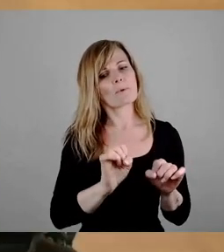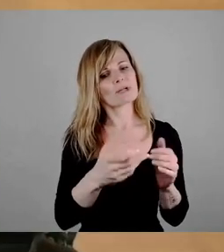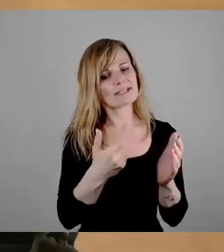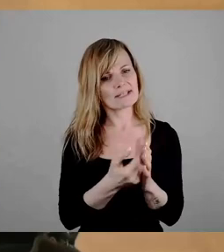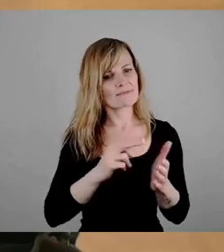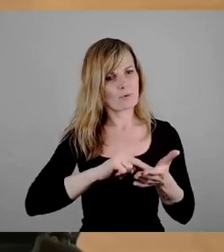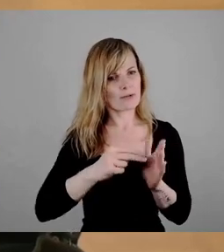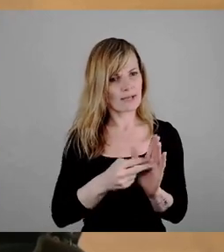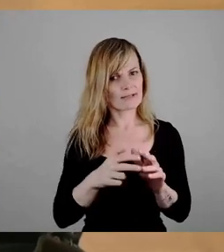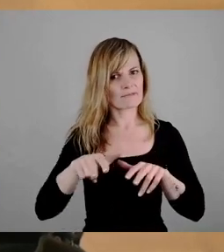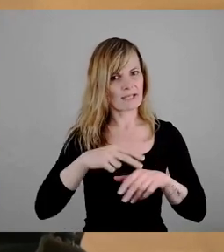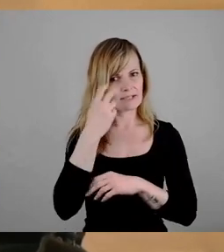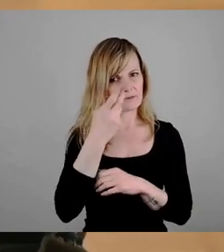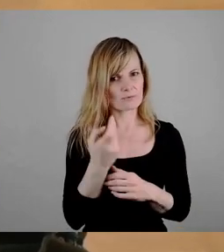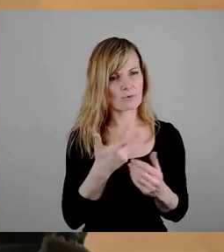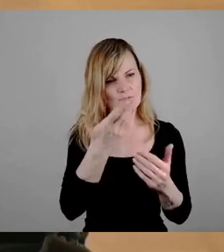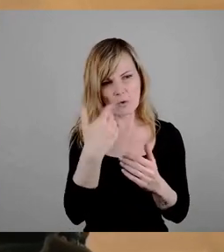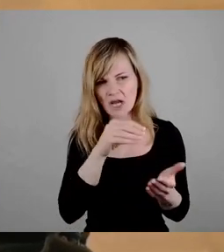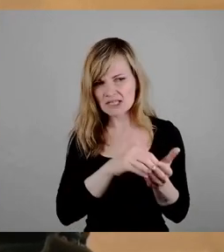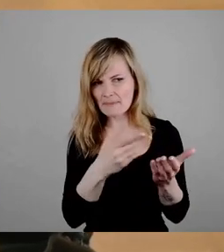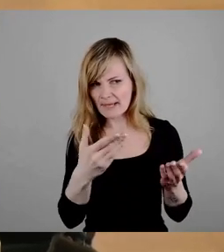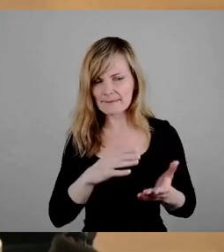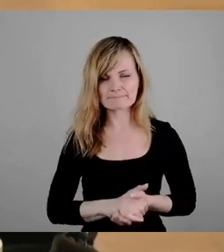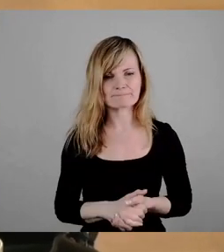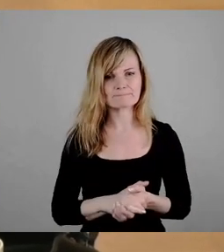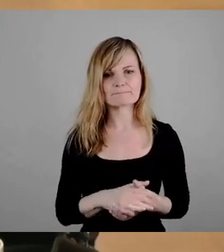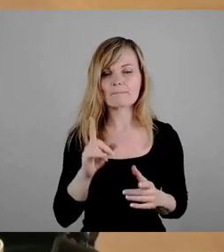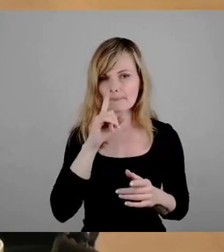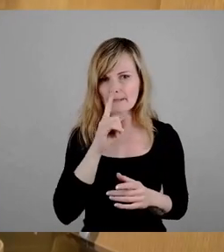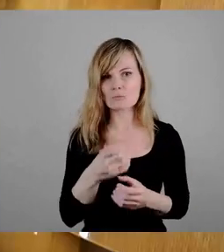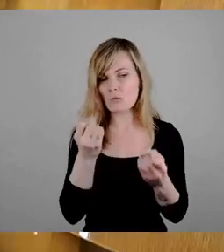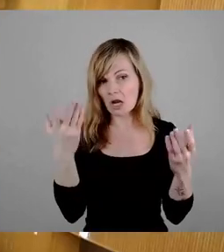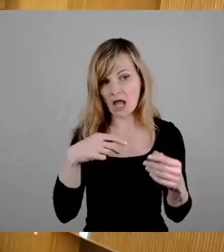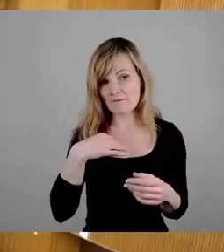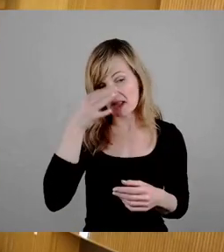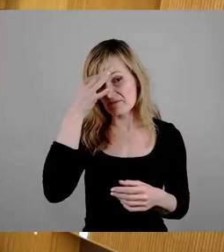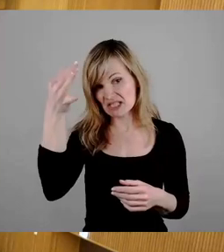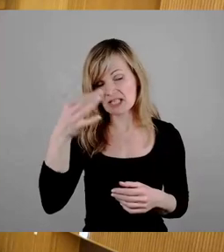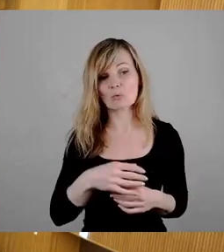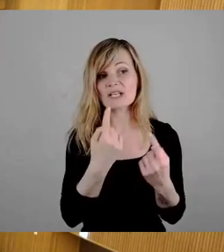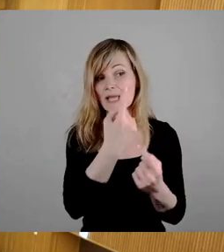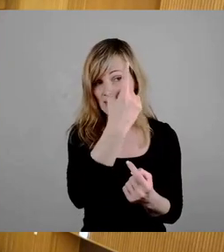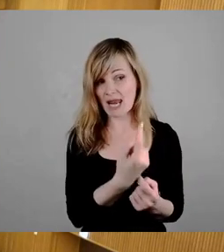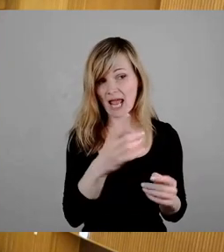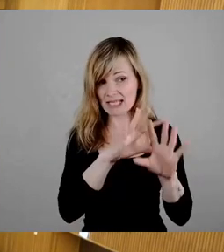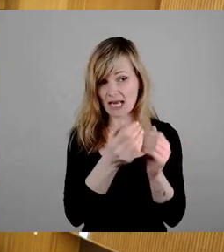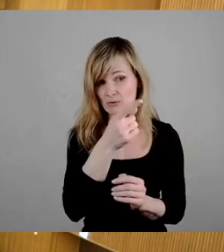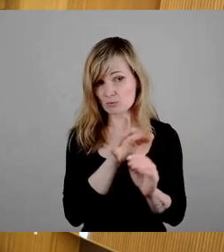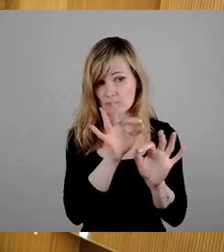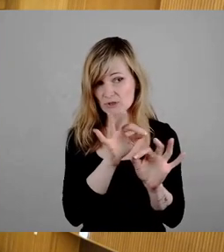des Verkehrsversuches Blaues Wunder beteiligt waren. Also nur zur Klarstellung. Oder hat er das alles alleine gemacht? Ich weiß es nicht.